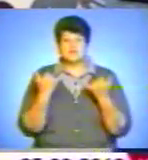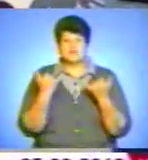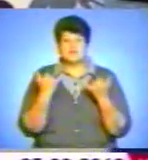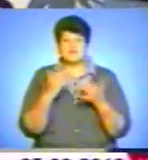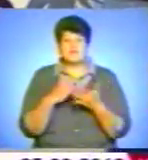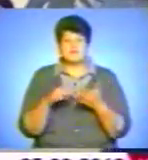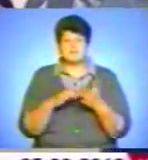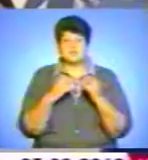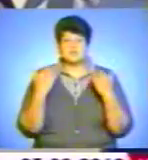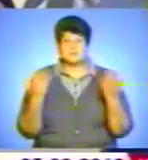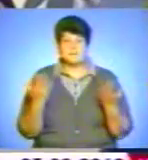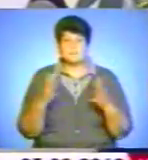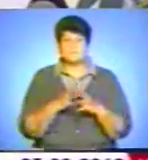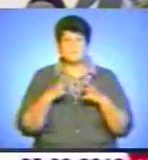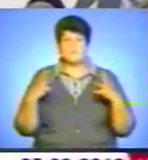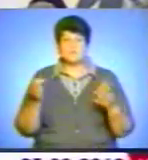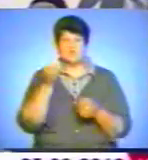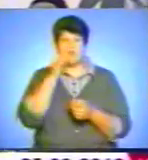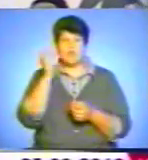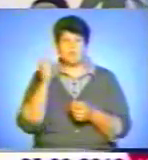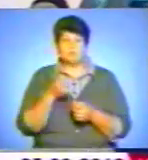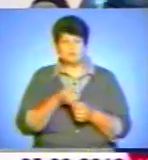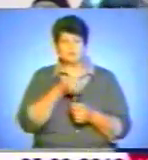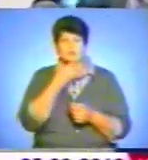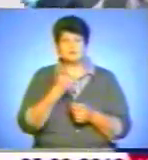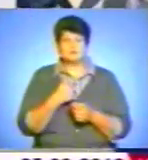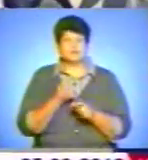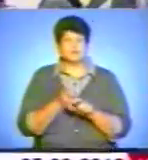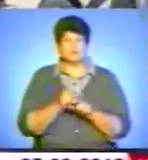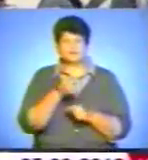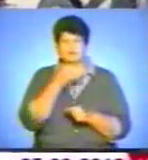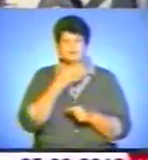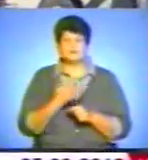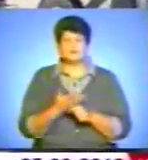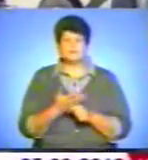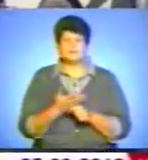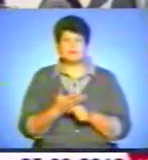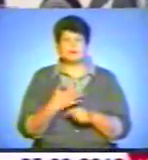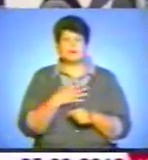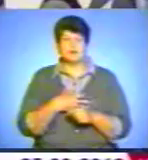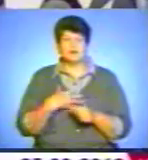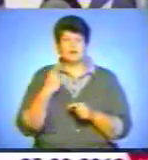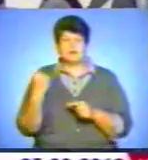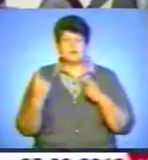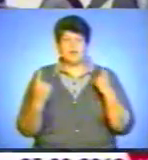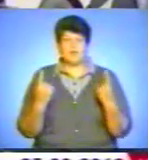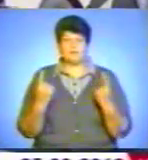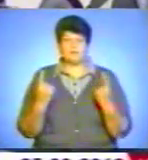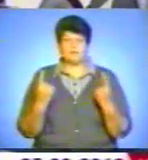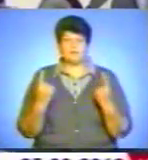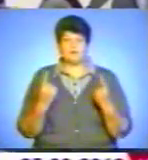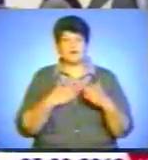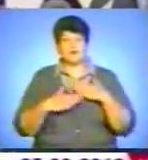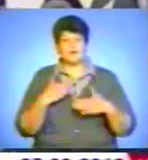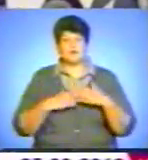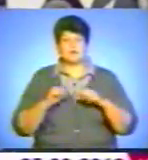більше опита. Ну подобається мені, дуже подобається. Боліваємо за одного, радіємо